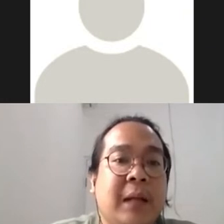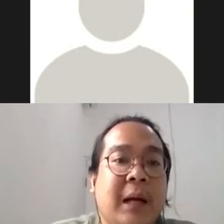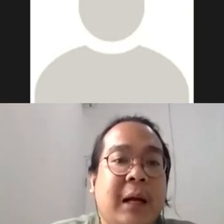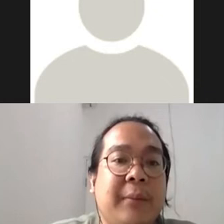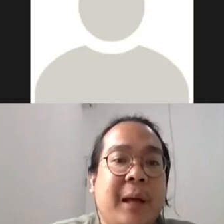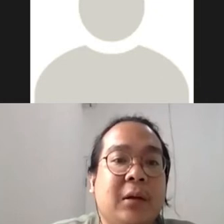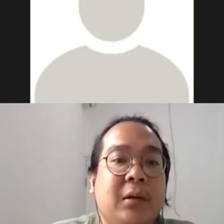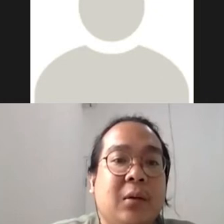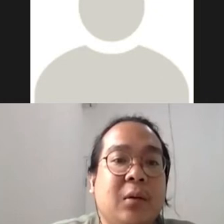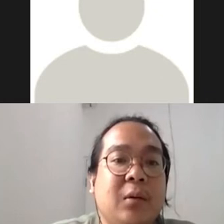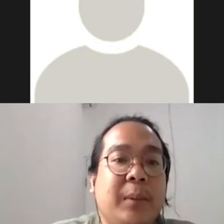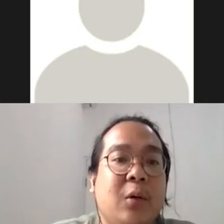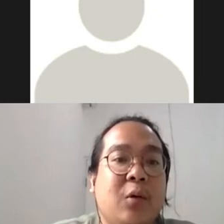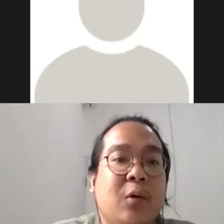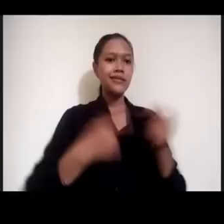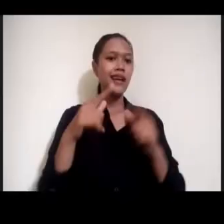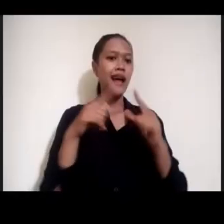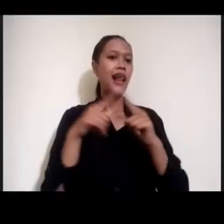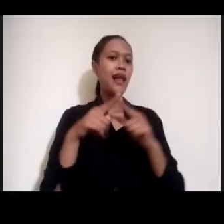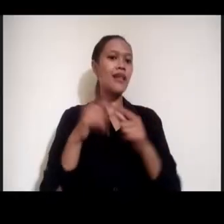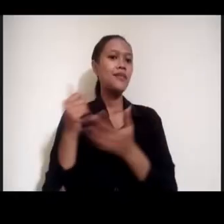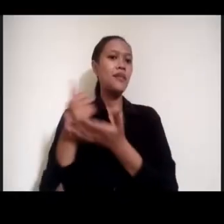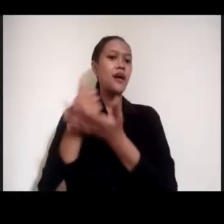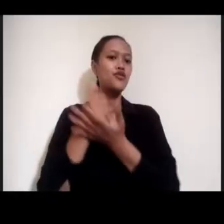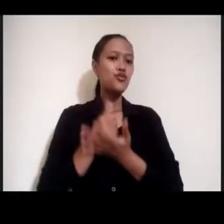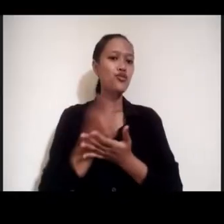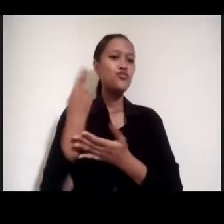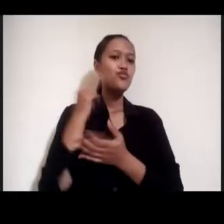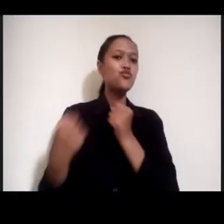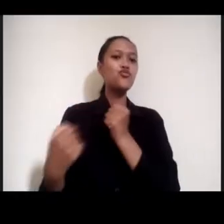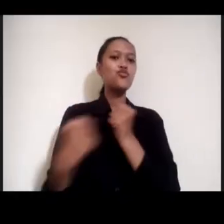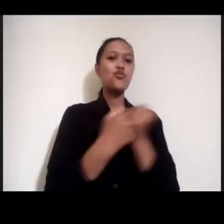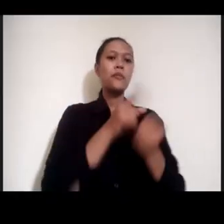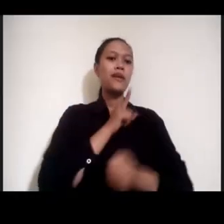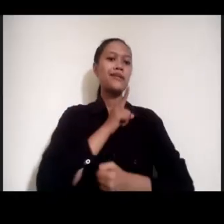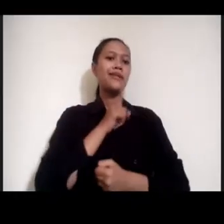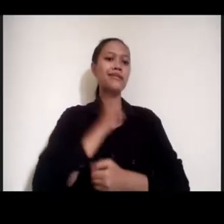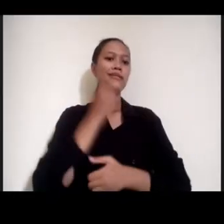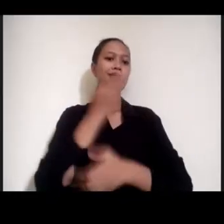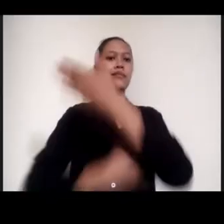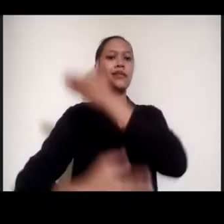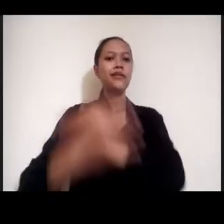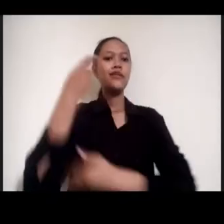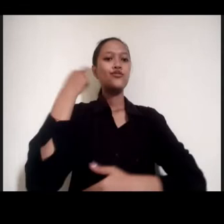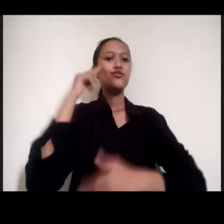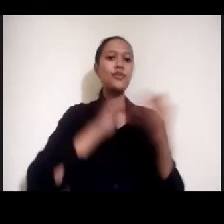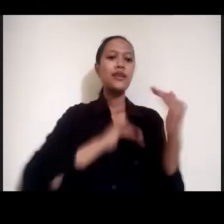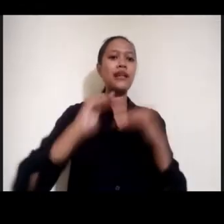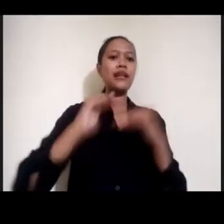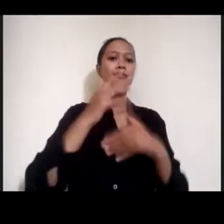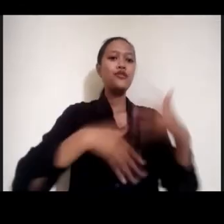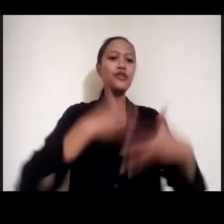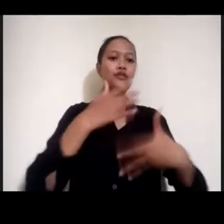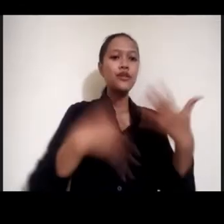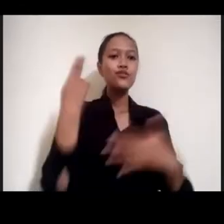belanja alat bantu pendukung kemandirian disabilitas dalam meningkatkan produktivitas dalam berusaha.